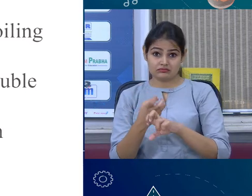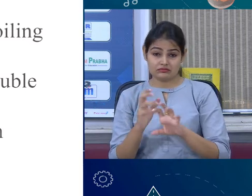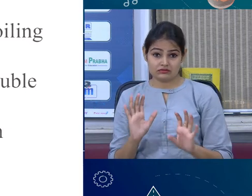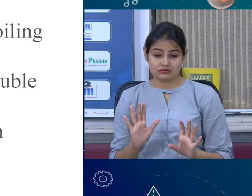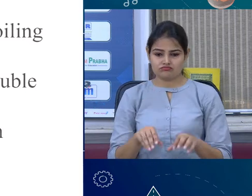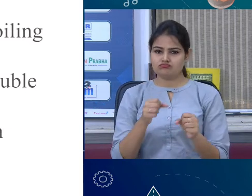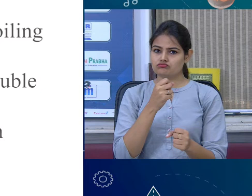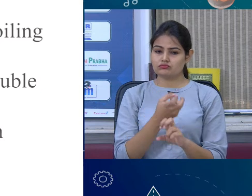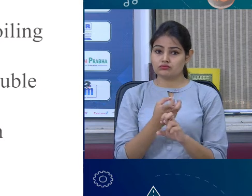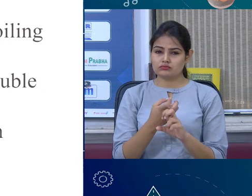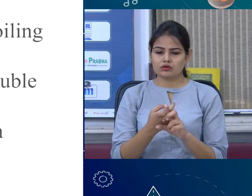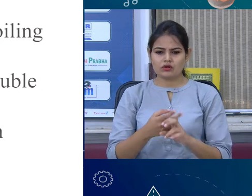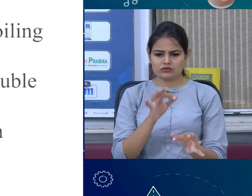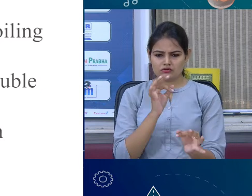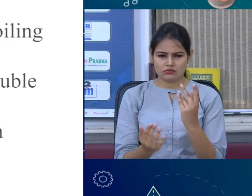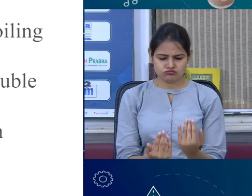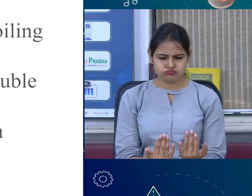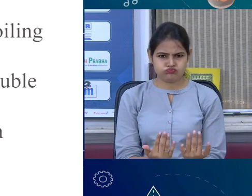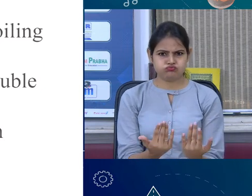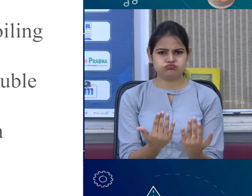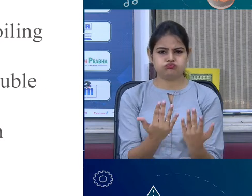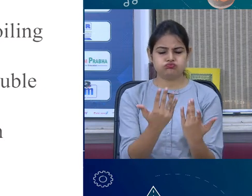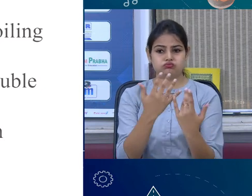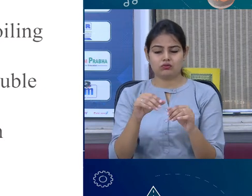स्वालीड होते हैं